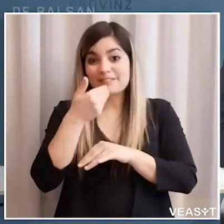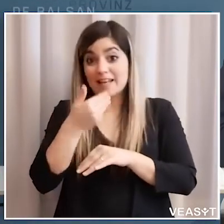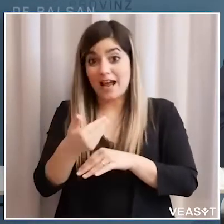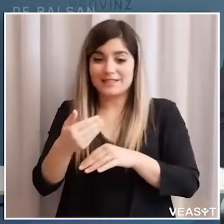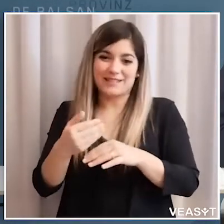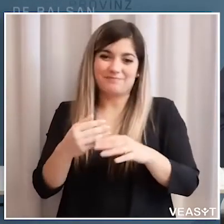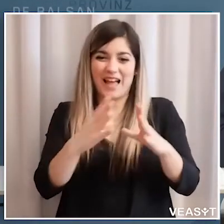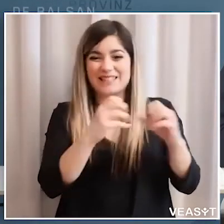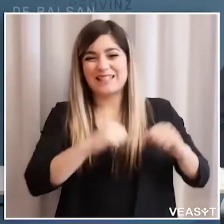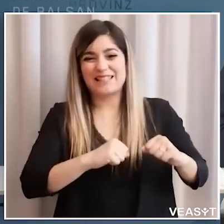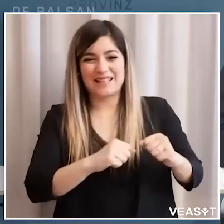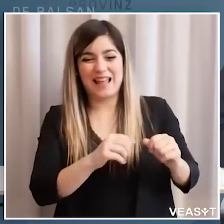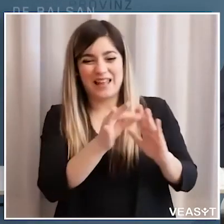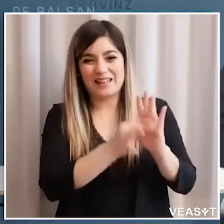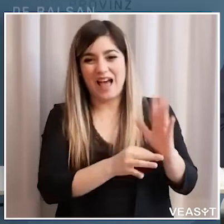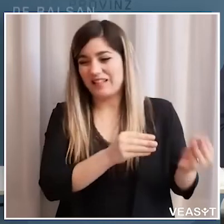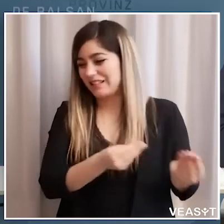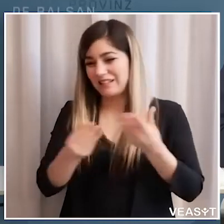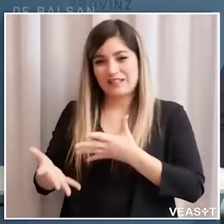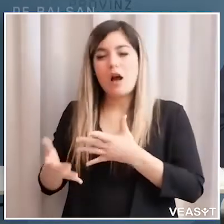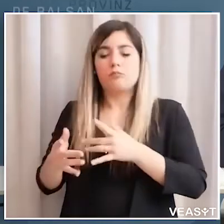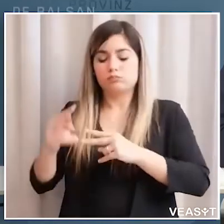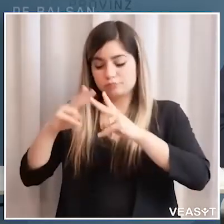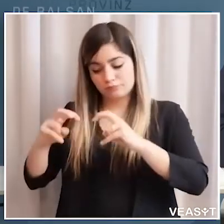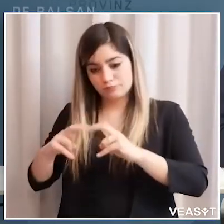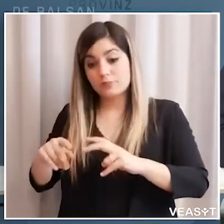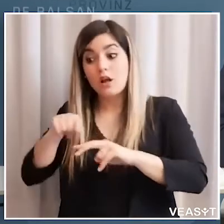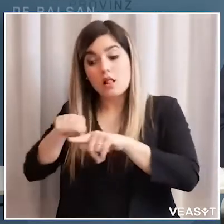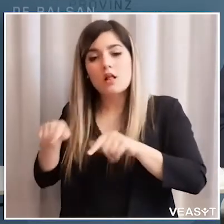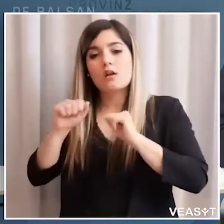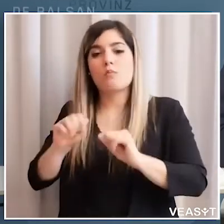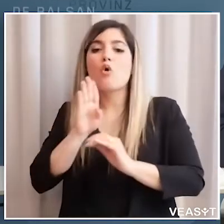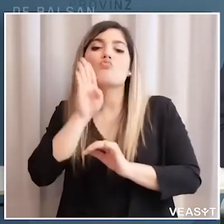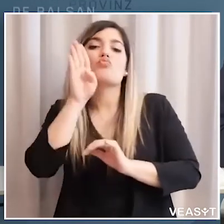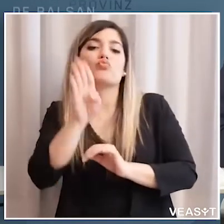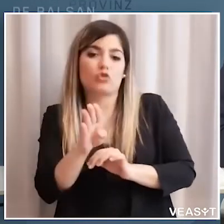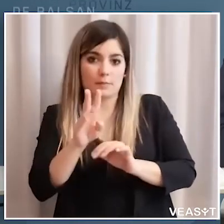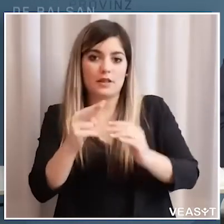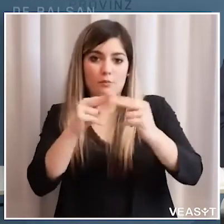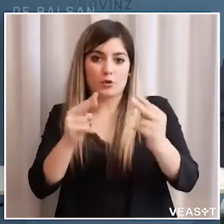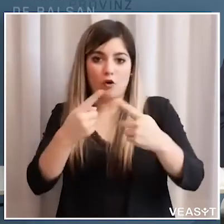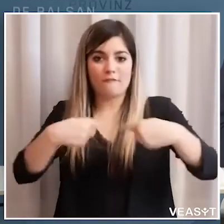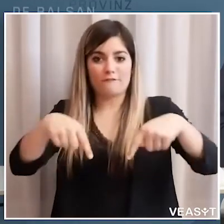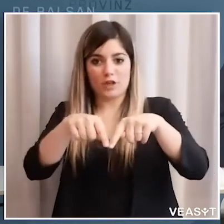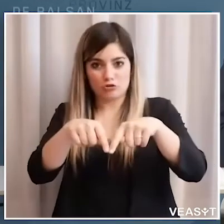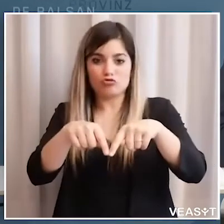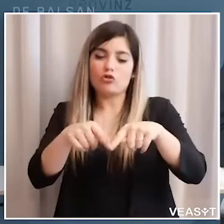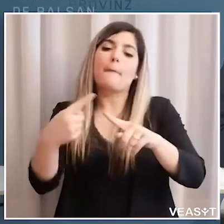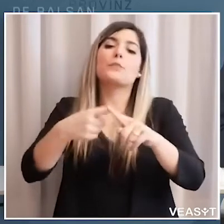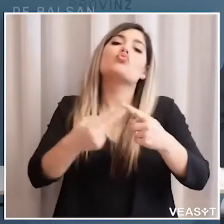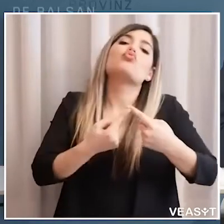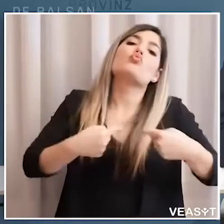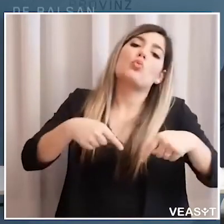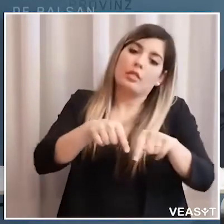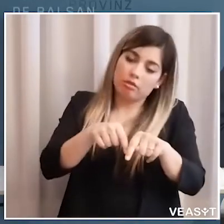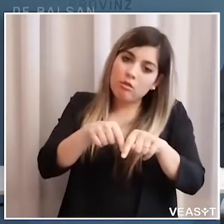dati forniti ovviamente dall'azienda per poter dare dei suggerimenti alla provincia stessa al sottoscritto ma anche la giunta